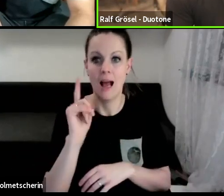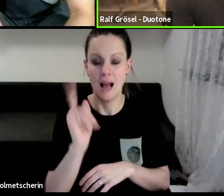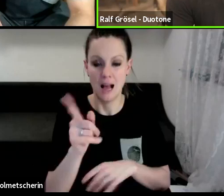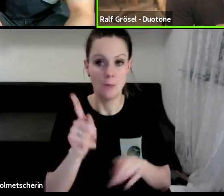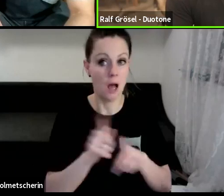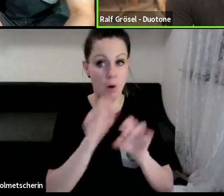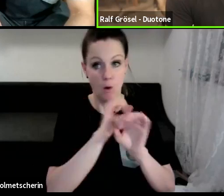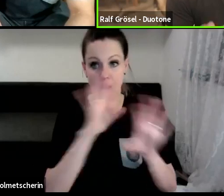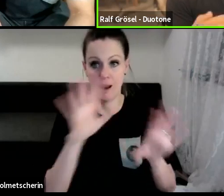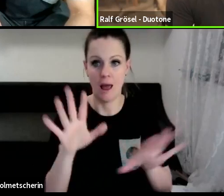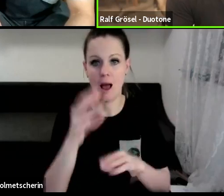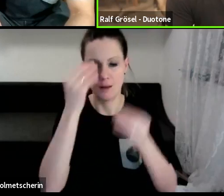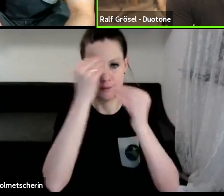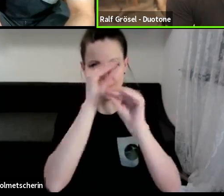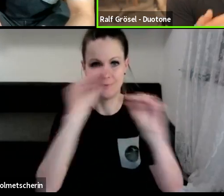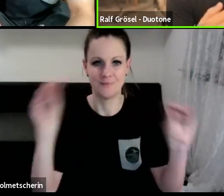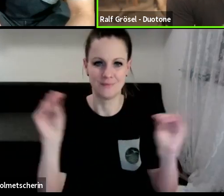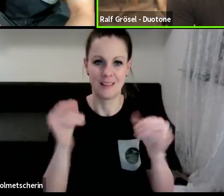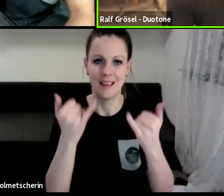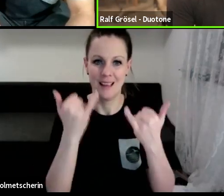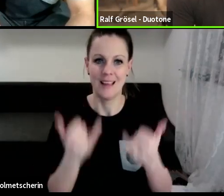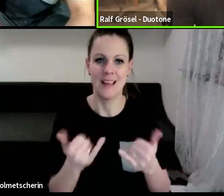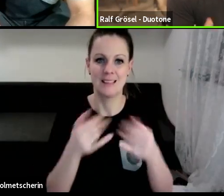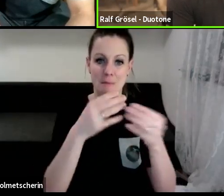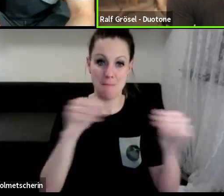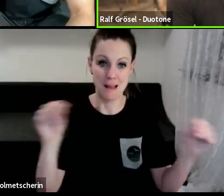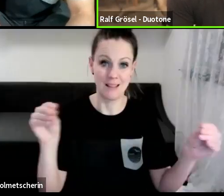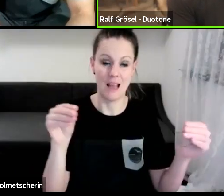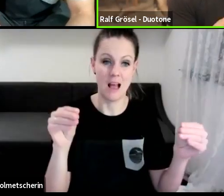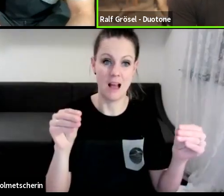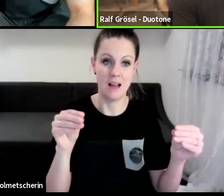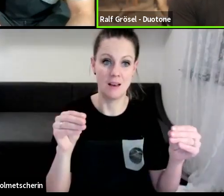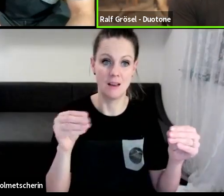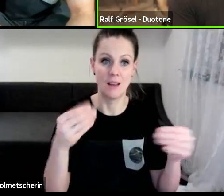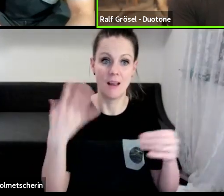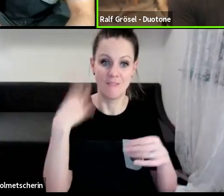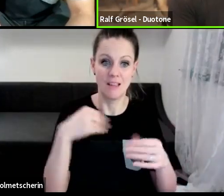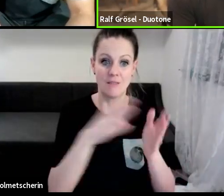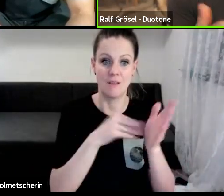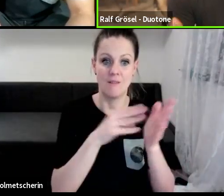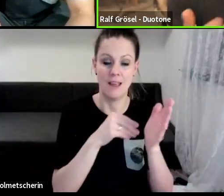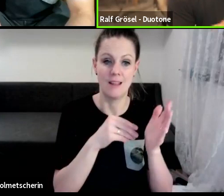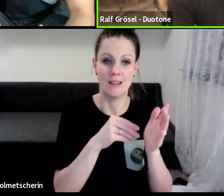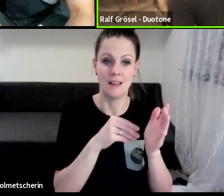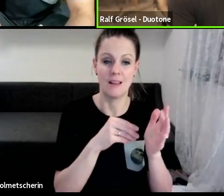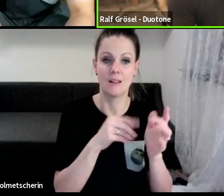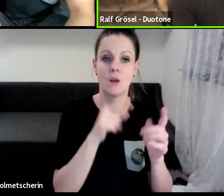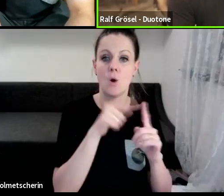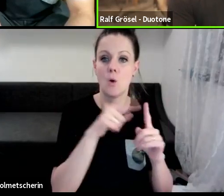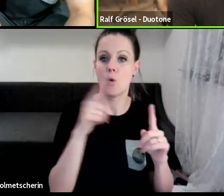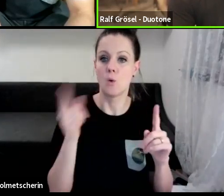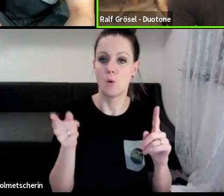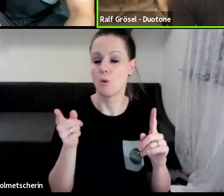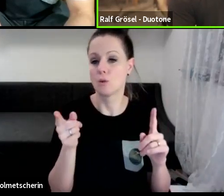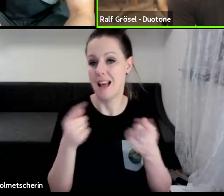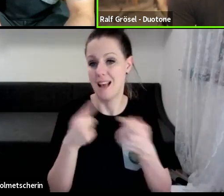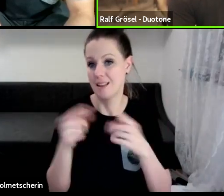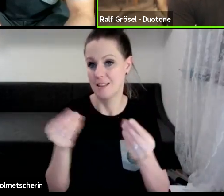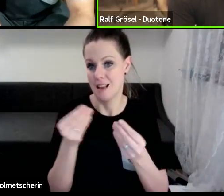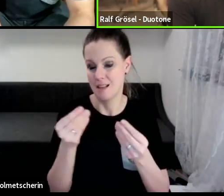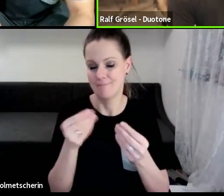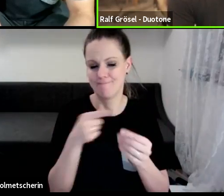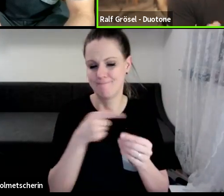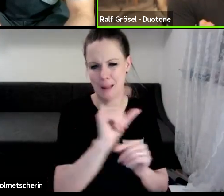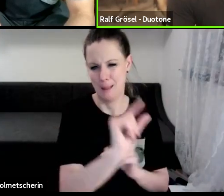dass es momentan, der Grad an den Materialien, die recycelt sind, ist extrem gering. Wir haben das bei der Tasche, wunderbar, da funktioniert das